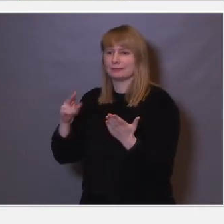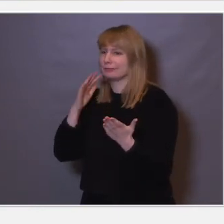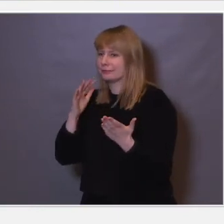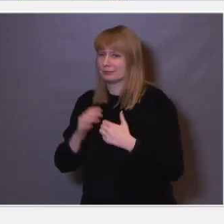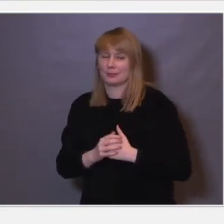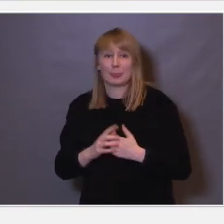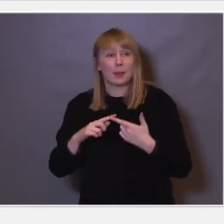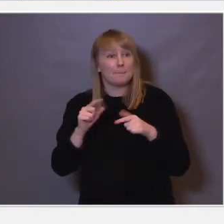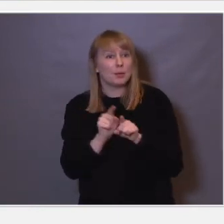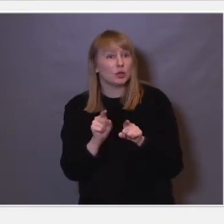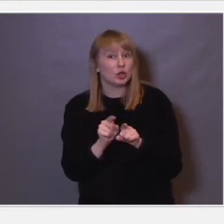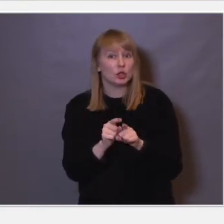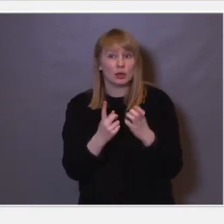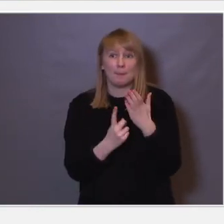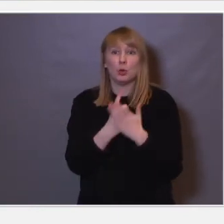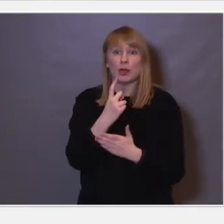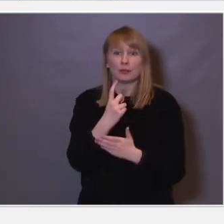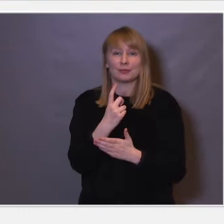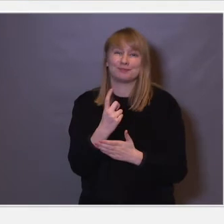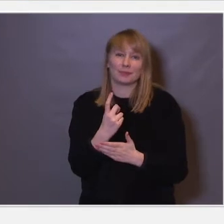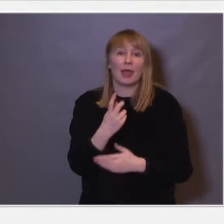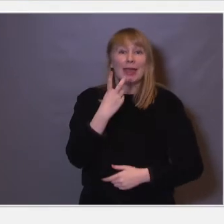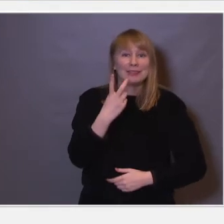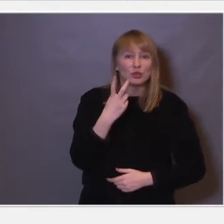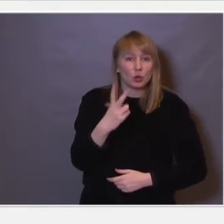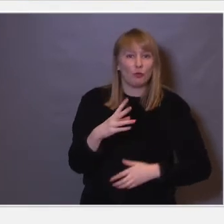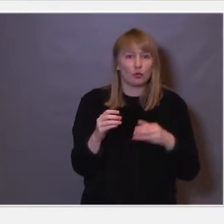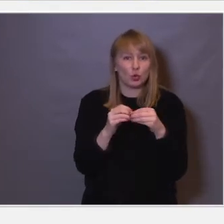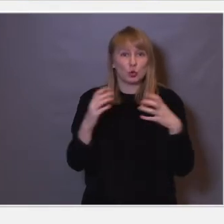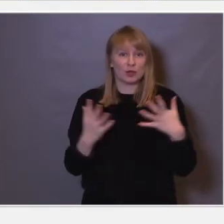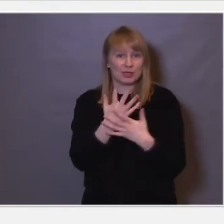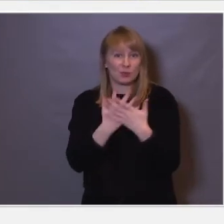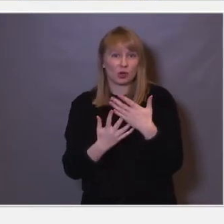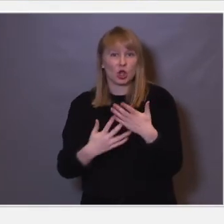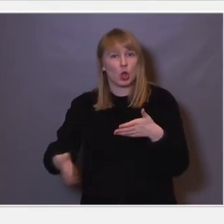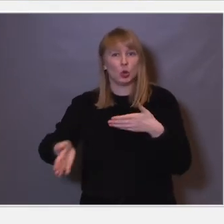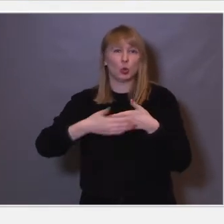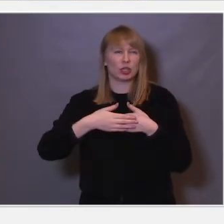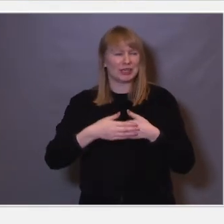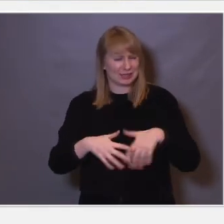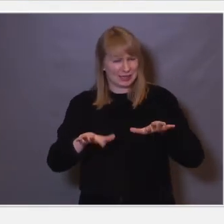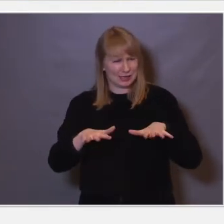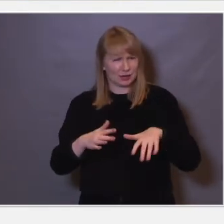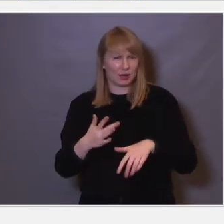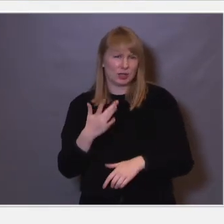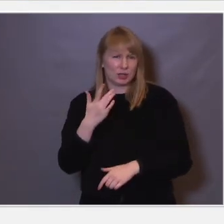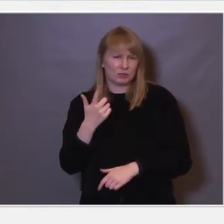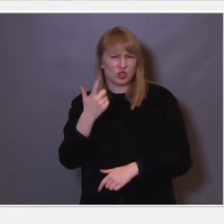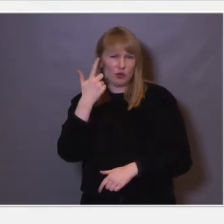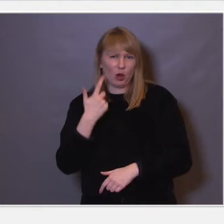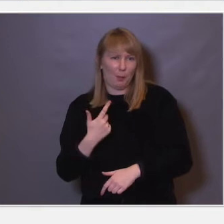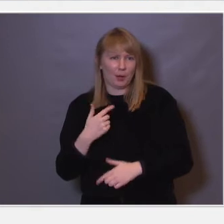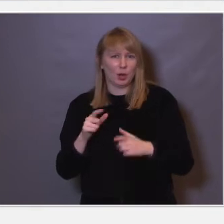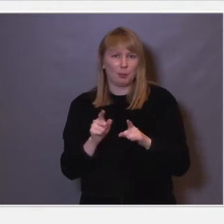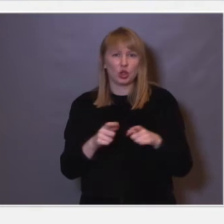fordi man mener at vinduet for å utvikle språket lukker seg rundt syv års alder, der